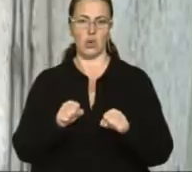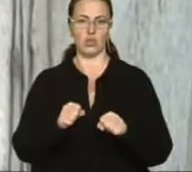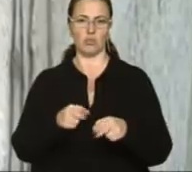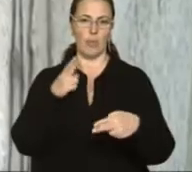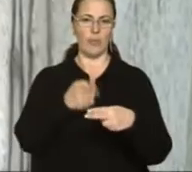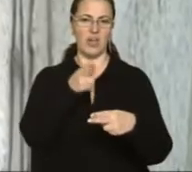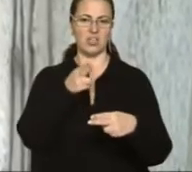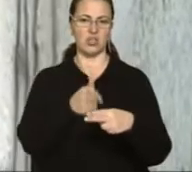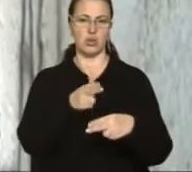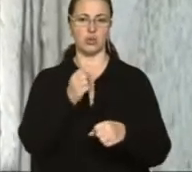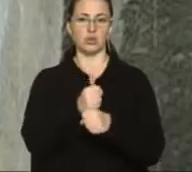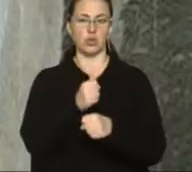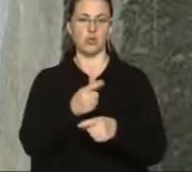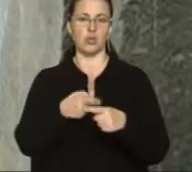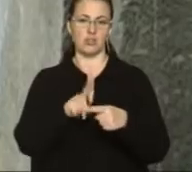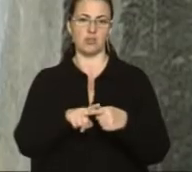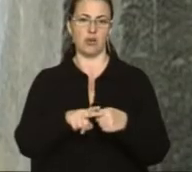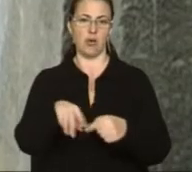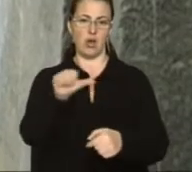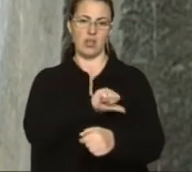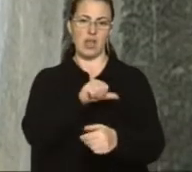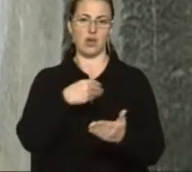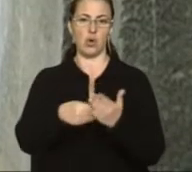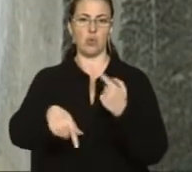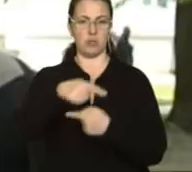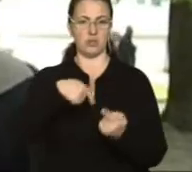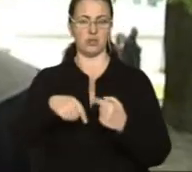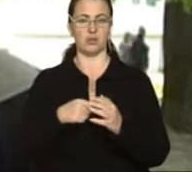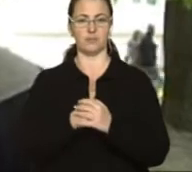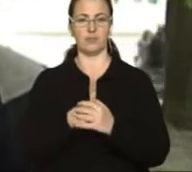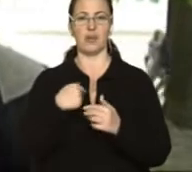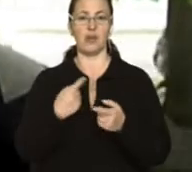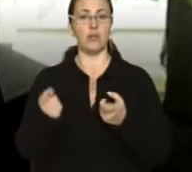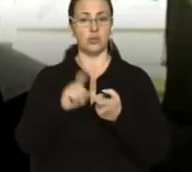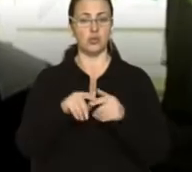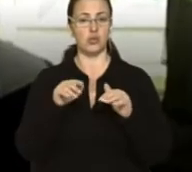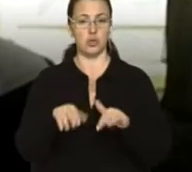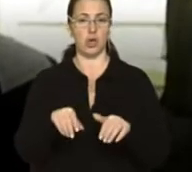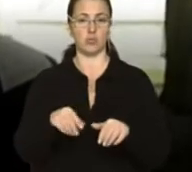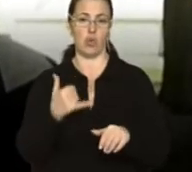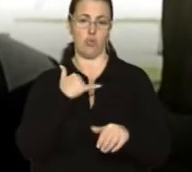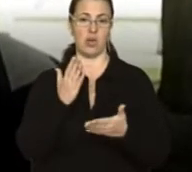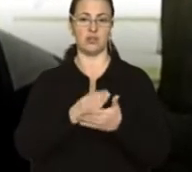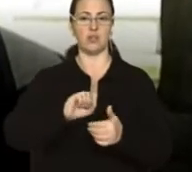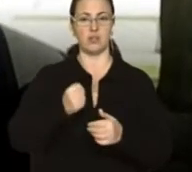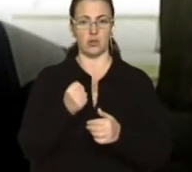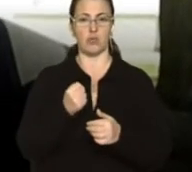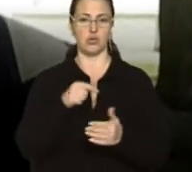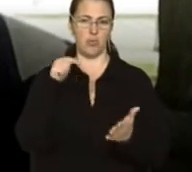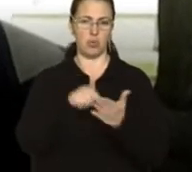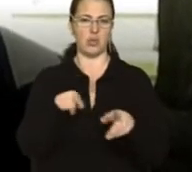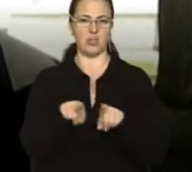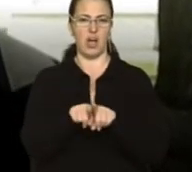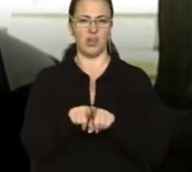роботі цього наркобізнесу. Я долучився до цієї акції, тому що в мене є знайомі, які саме попадалися в такі